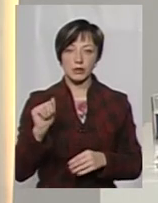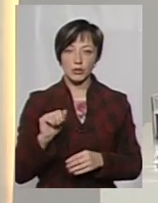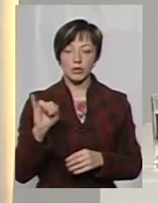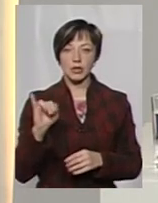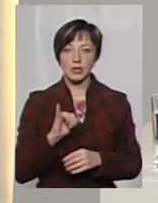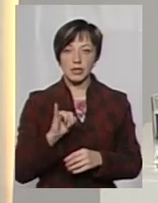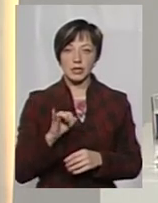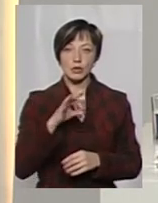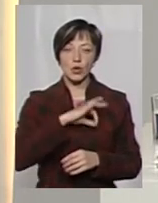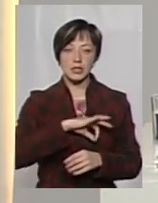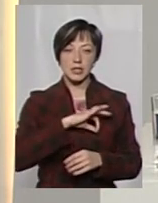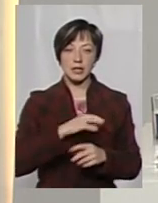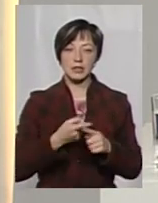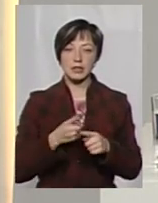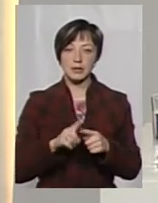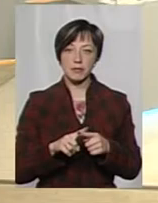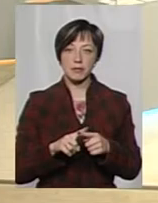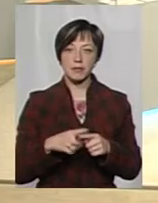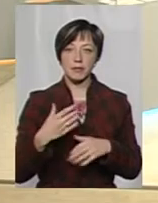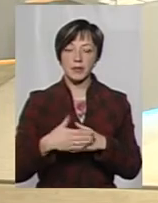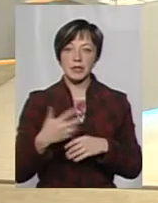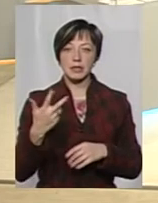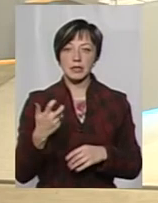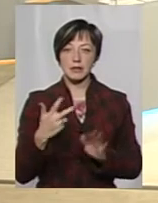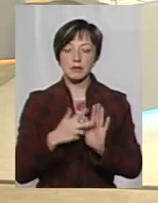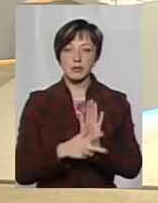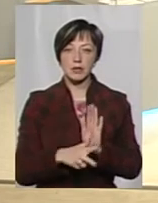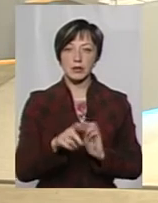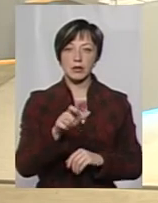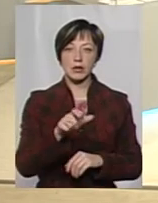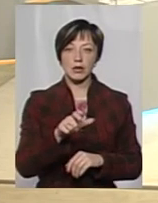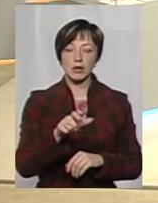І скористалися цим десь порядка 380